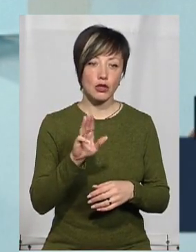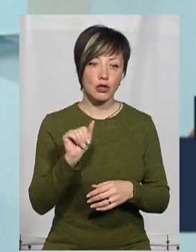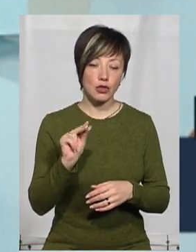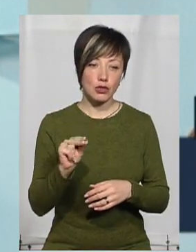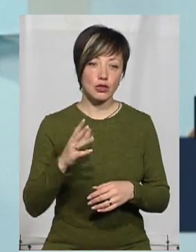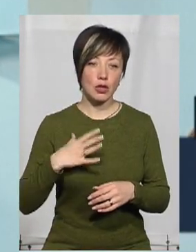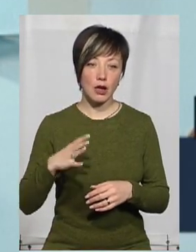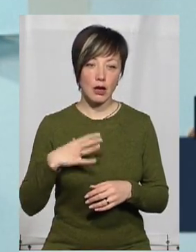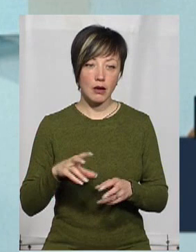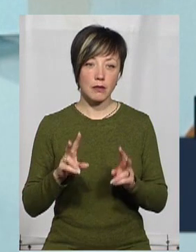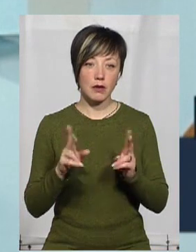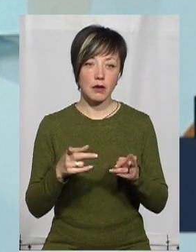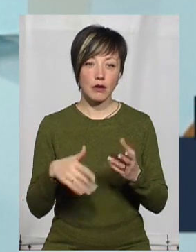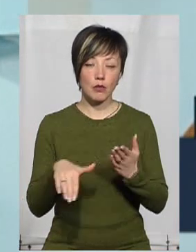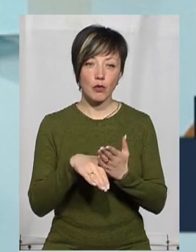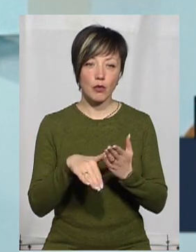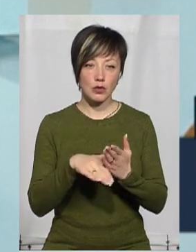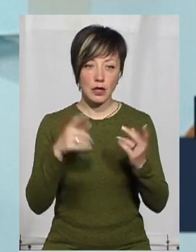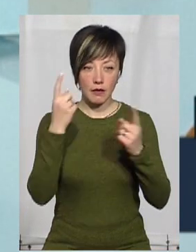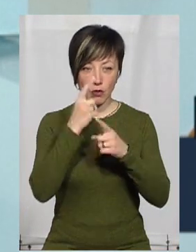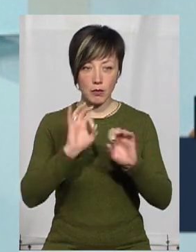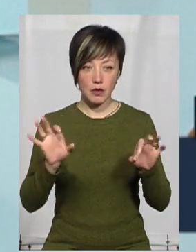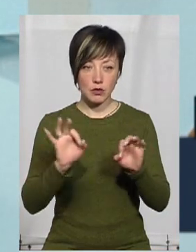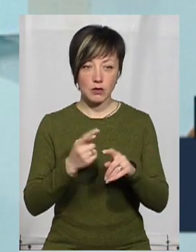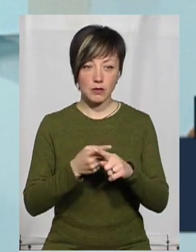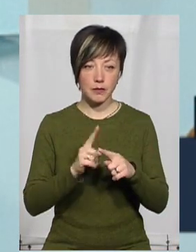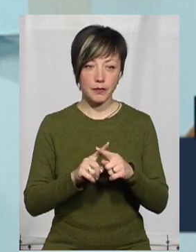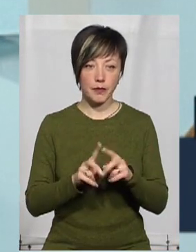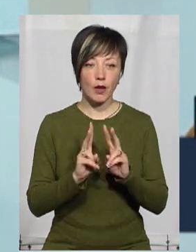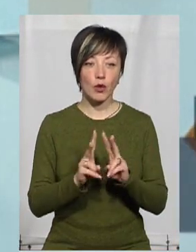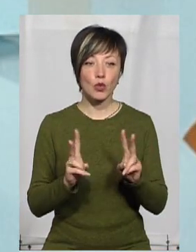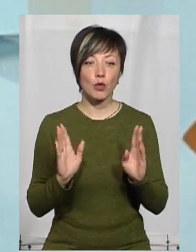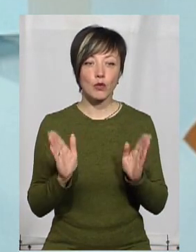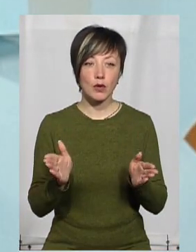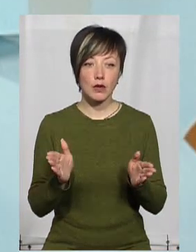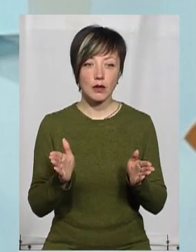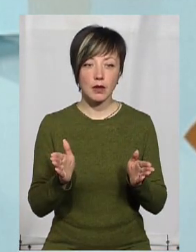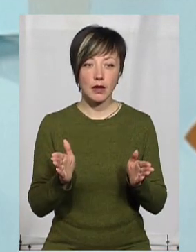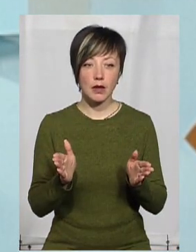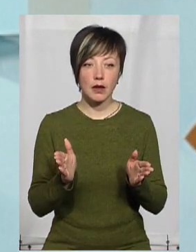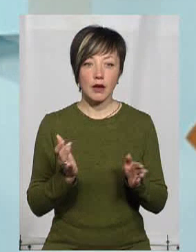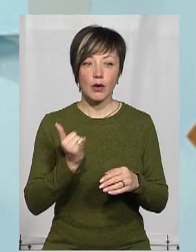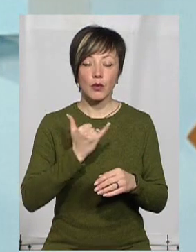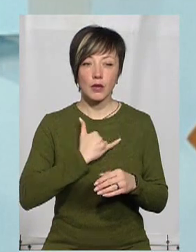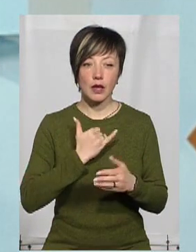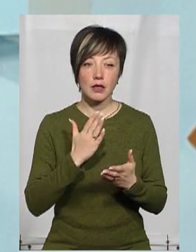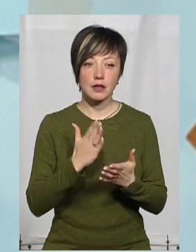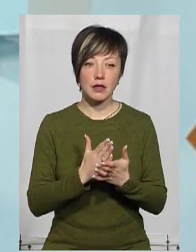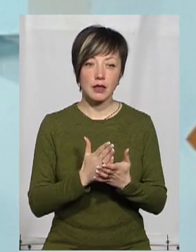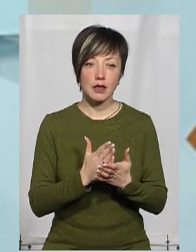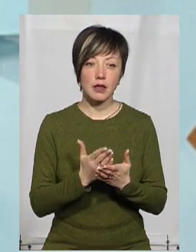звичайно, те, що вони допоможуть інформаційно це розповсюжити. Отже, хто буде? А, і в нас є пару